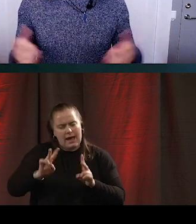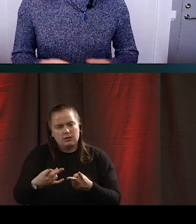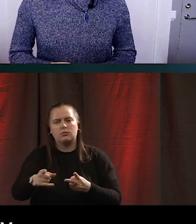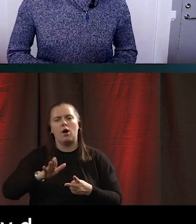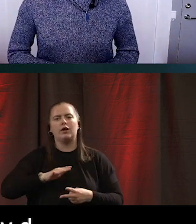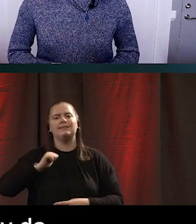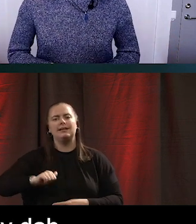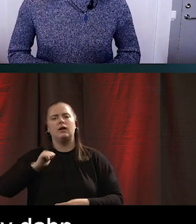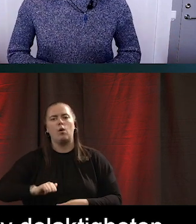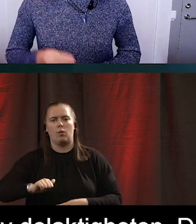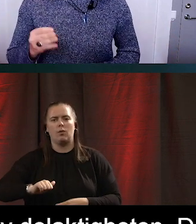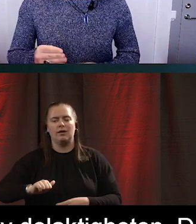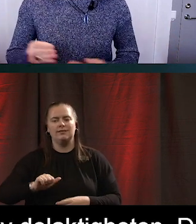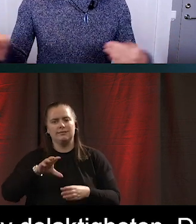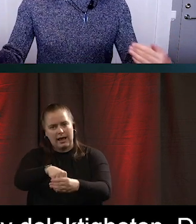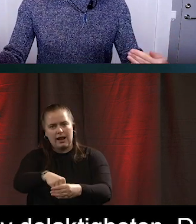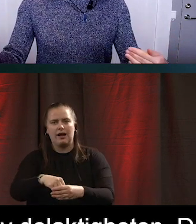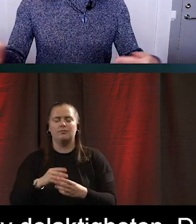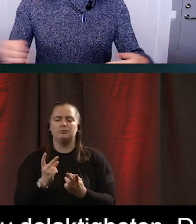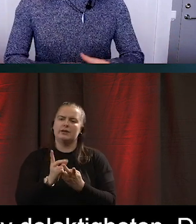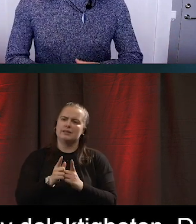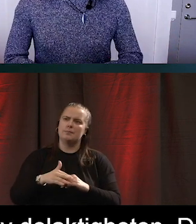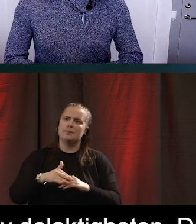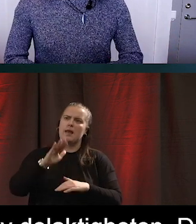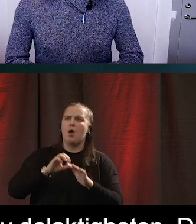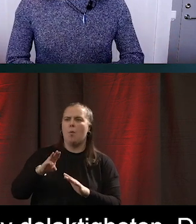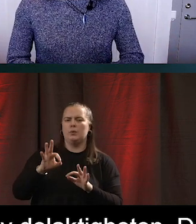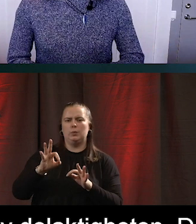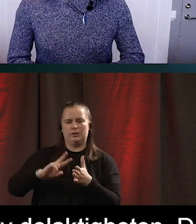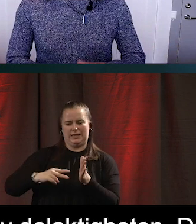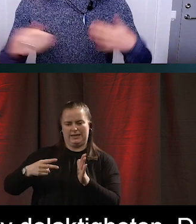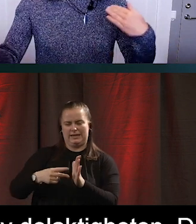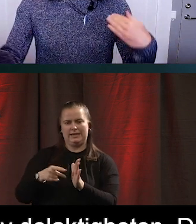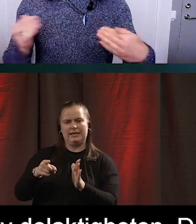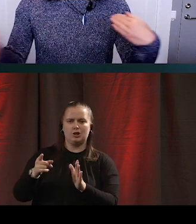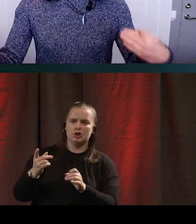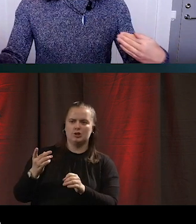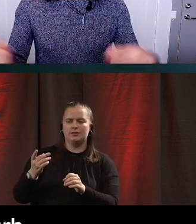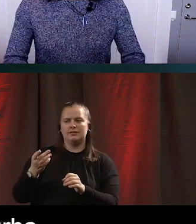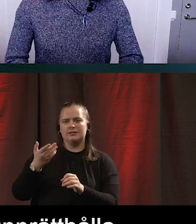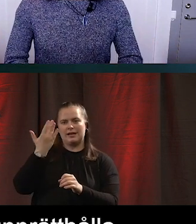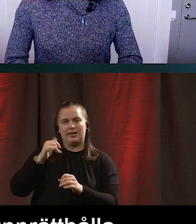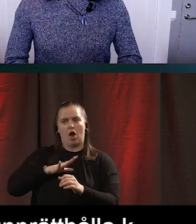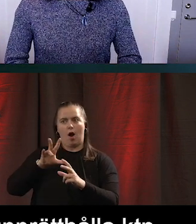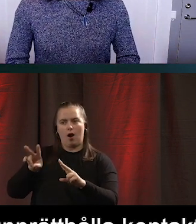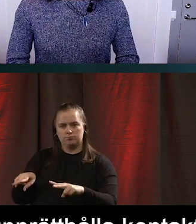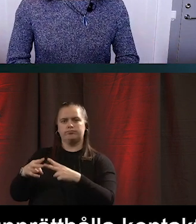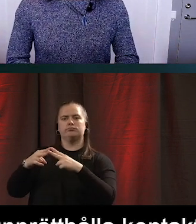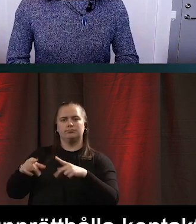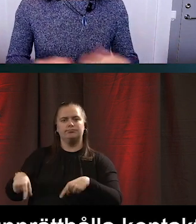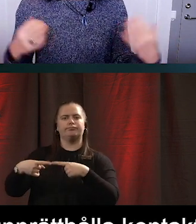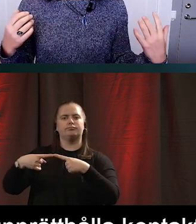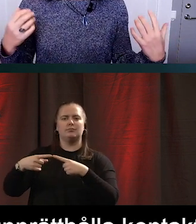blir det ju kanske mer en fråga om huruvida tekniken i sig lyckas för att hålla kosten. Men även där